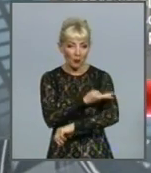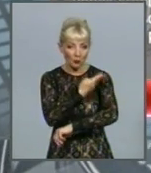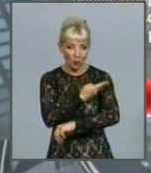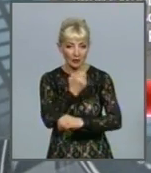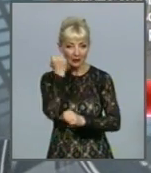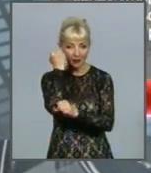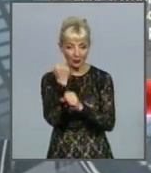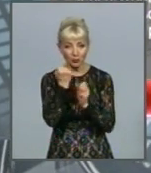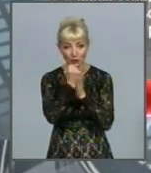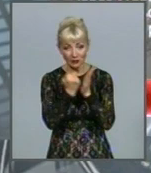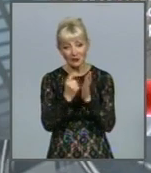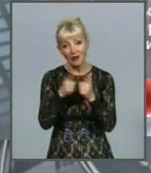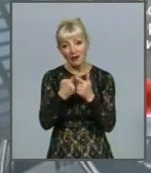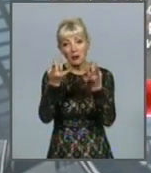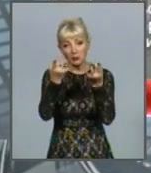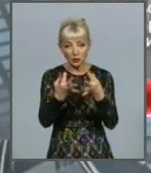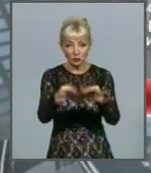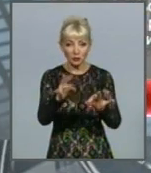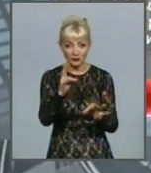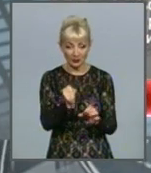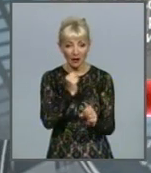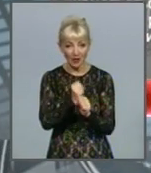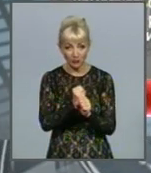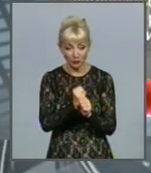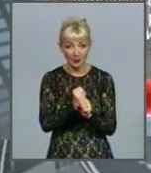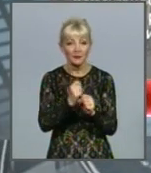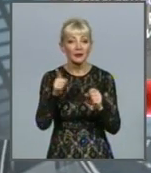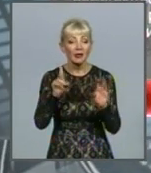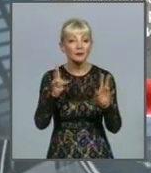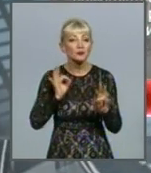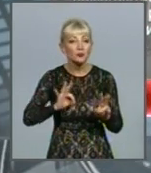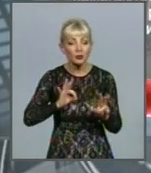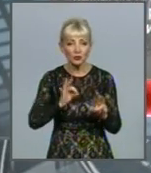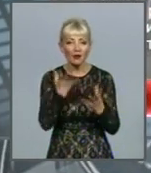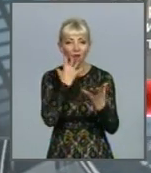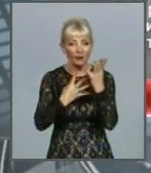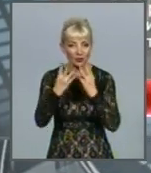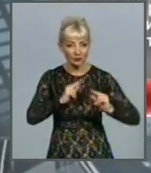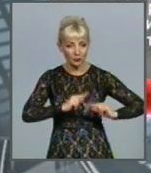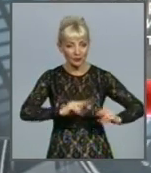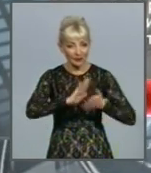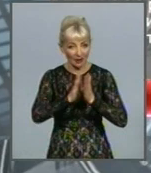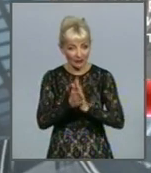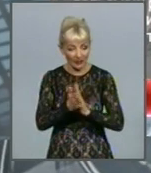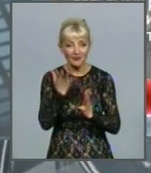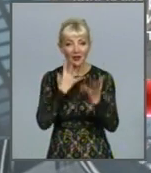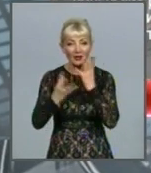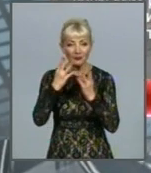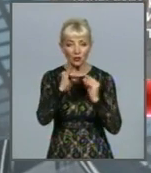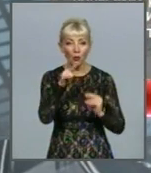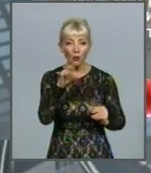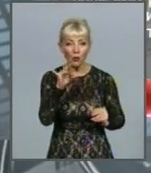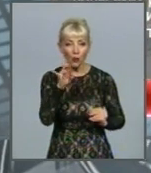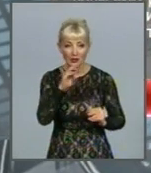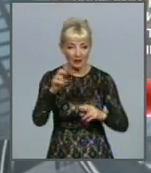звичайних дозволів на роботу. Аби дістати працю в Європі, не гребуть використовувати також фальшиві трудові договори, фальшиві угорські та